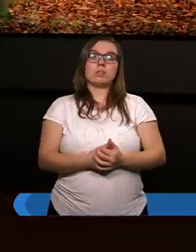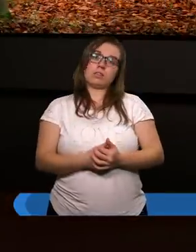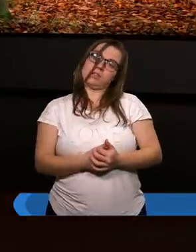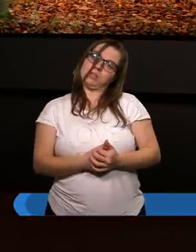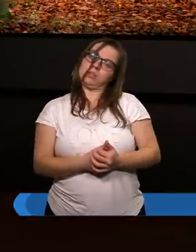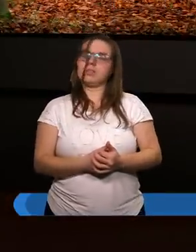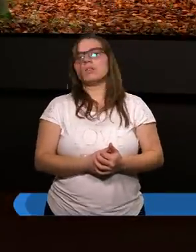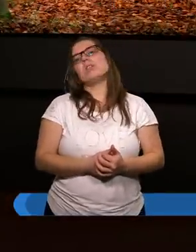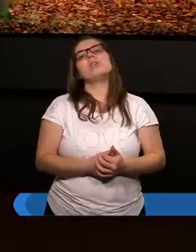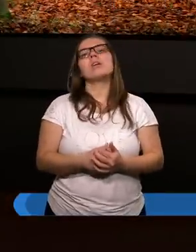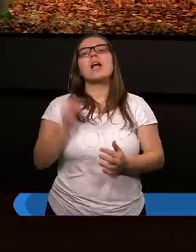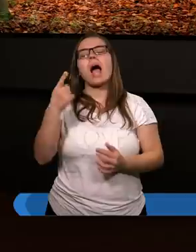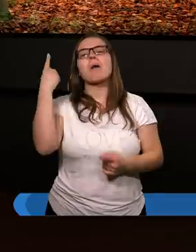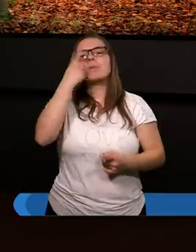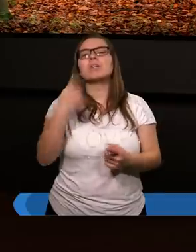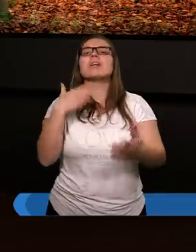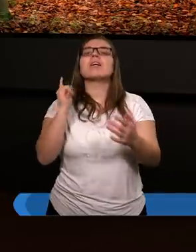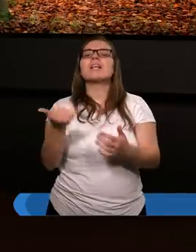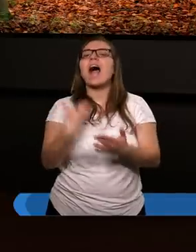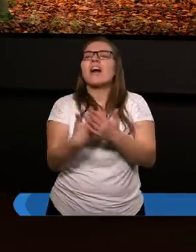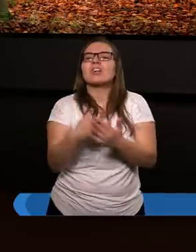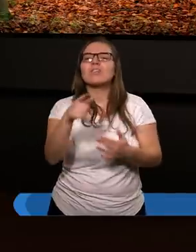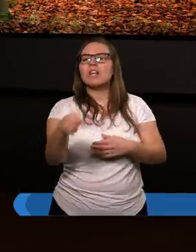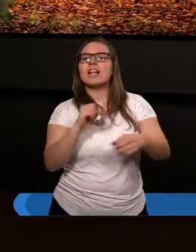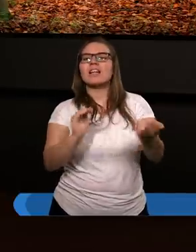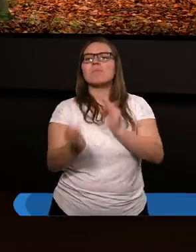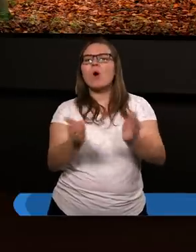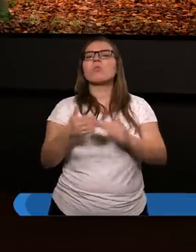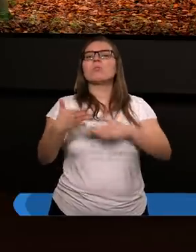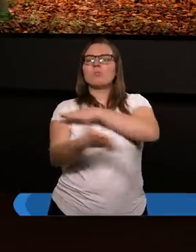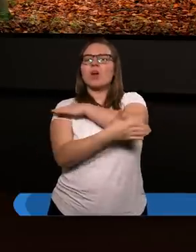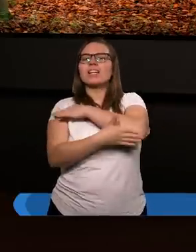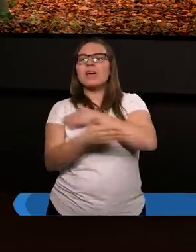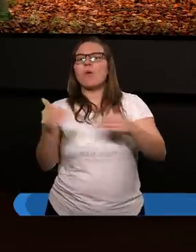Jak myślimy, dlaczego w ten sposób postąpiono?